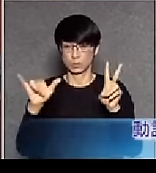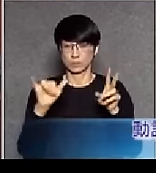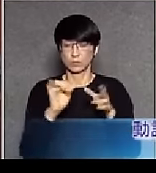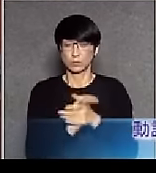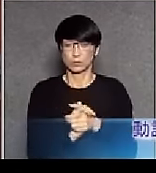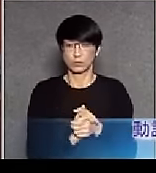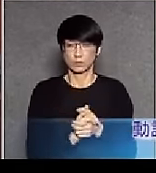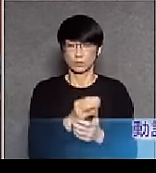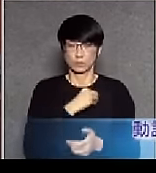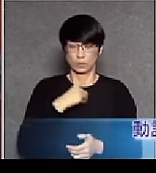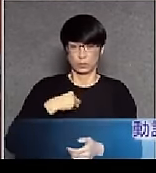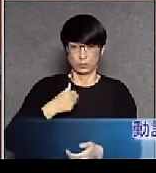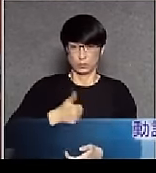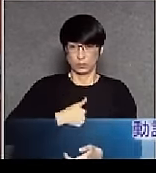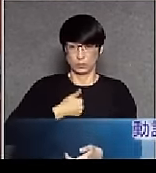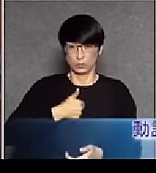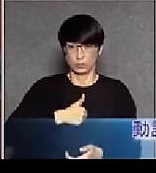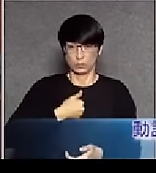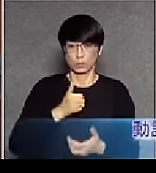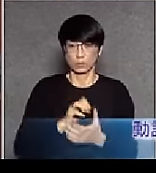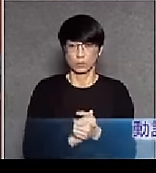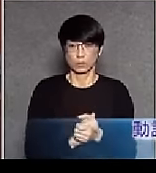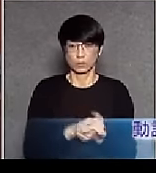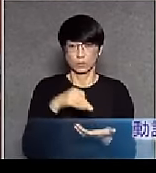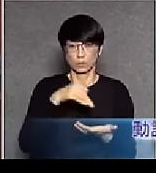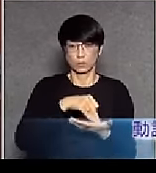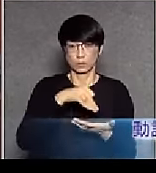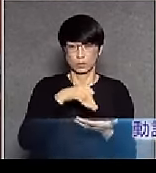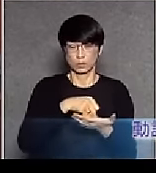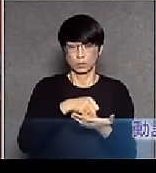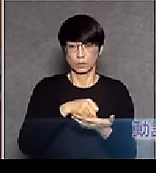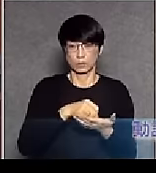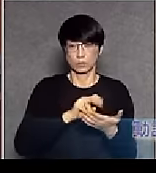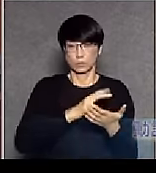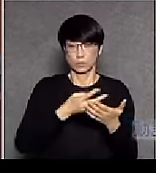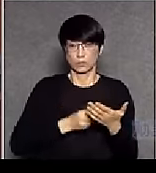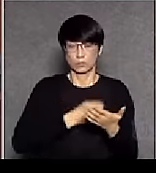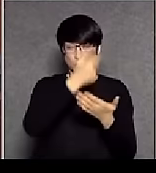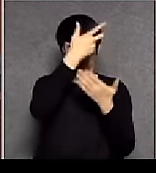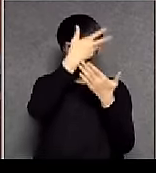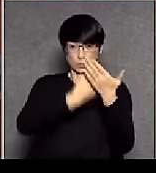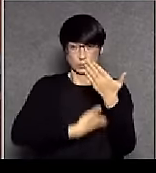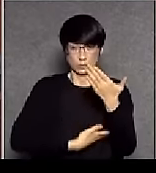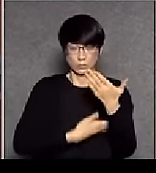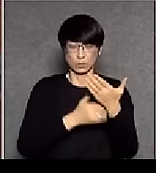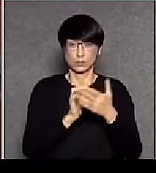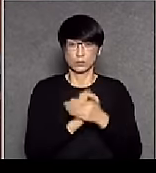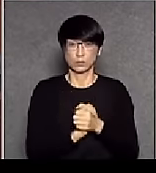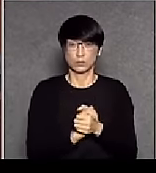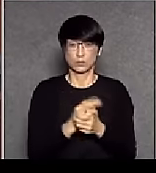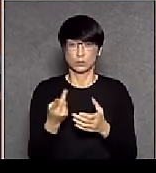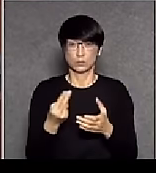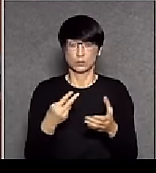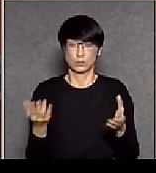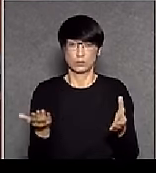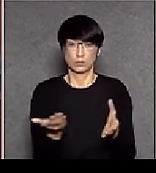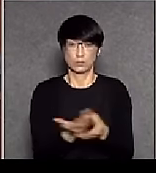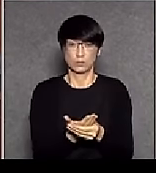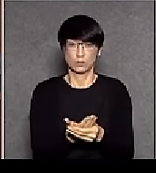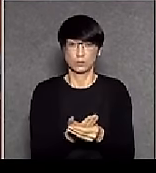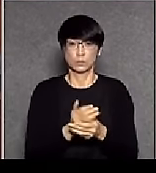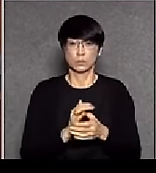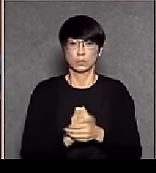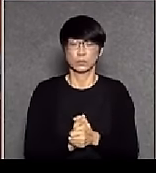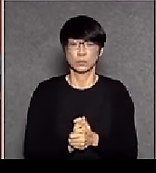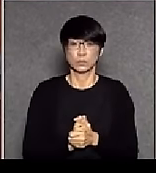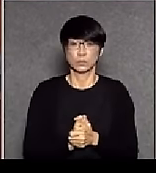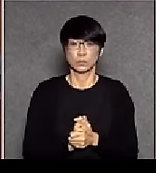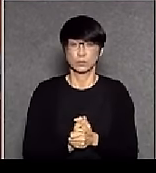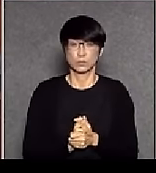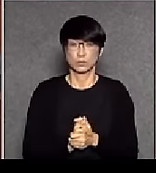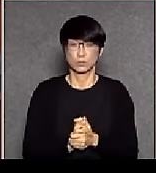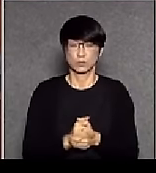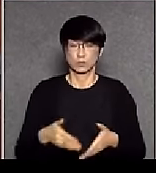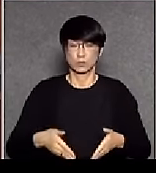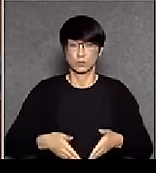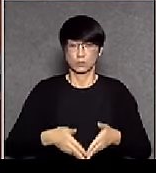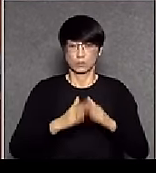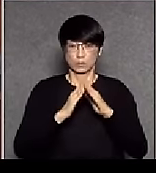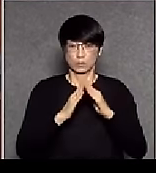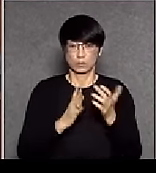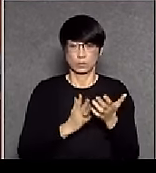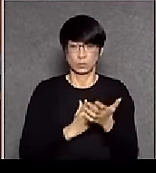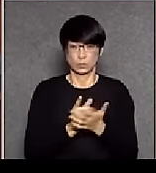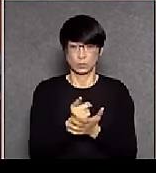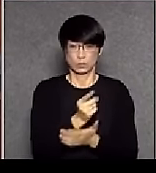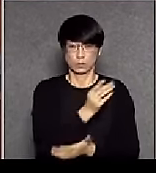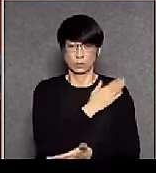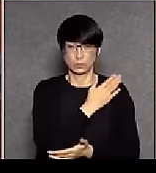準註冊修改條例的草案成立一個選擇委